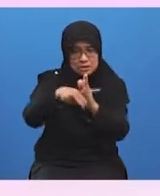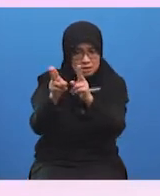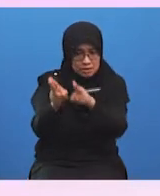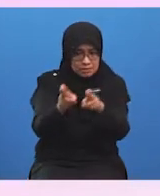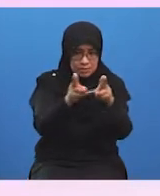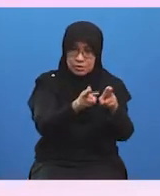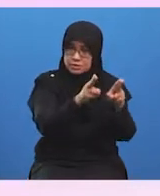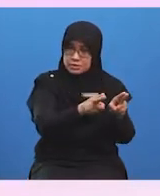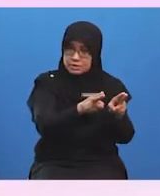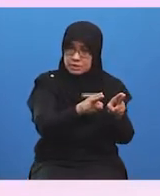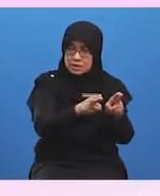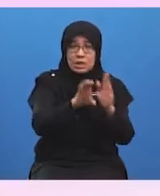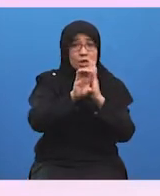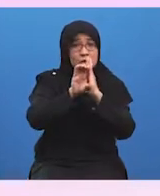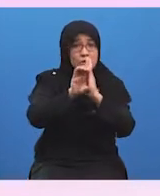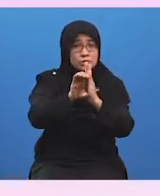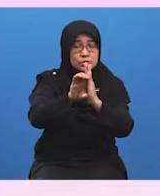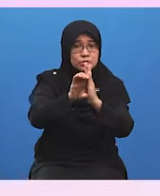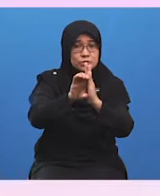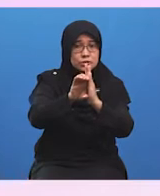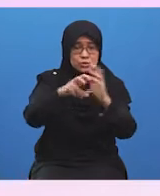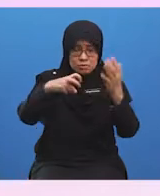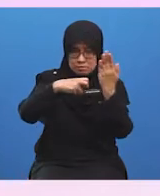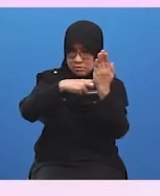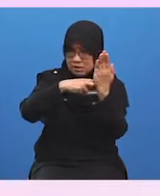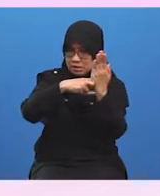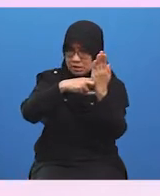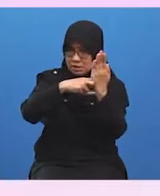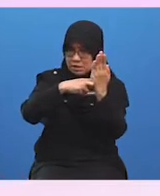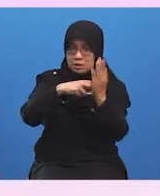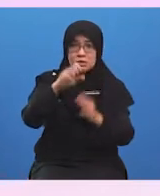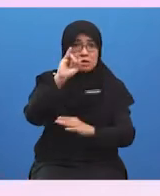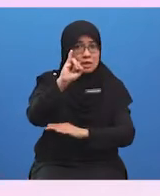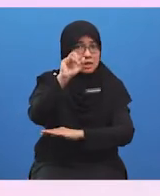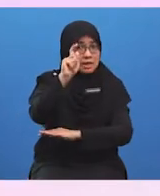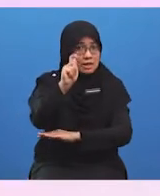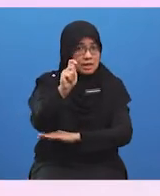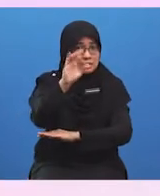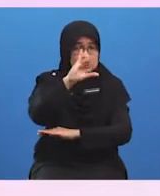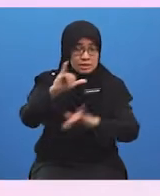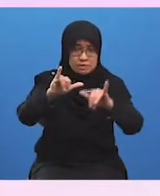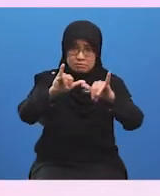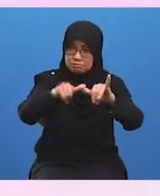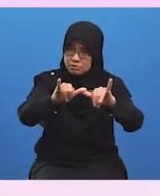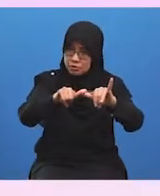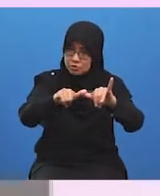kritikal seperti elektrik dan elektronik, teknologi maklumat dan kejuruteraan.